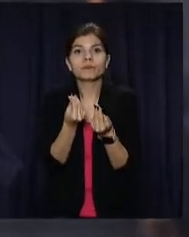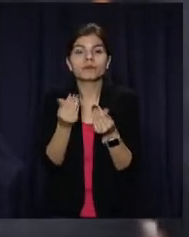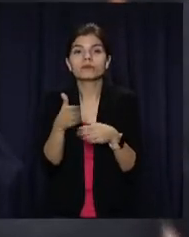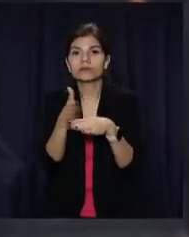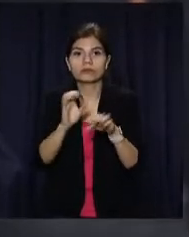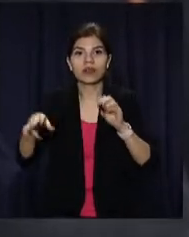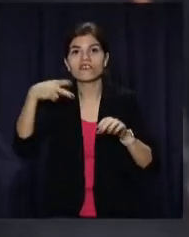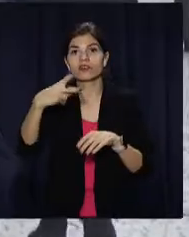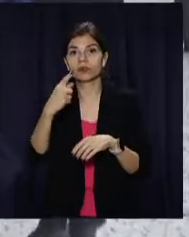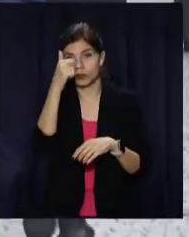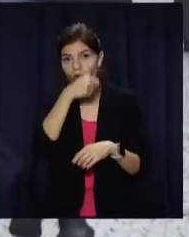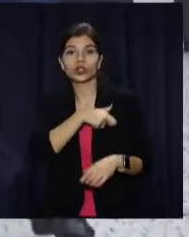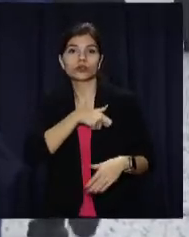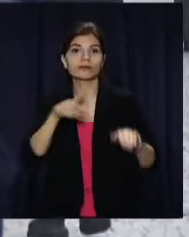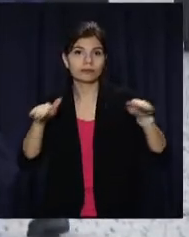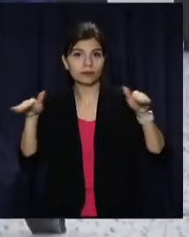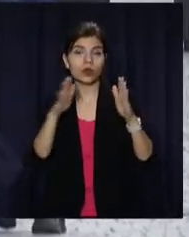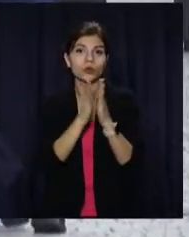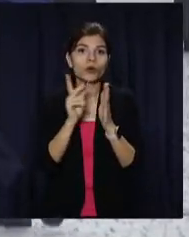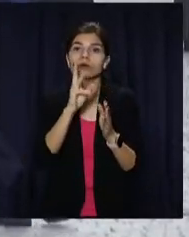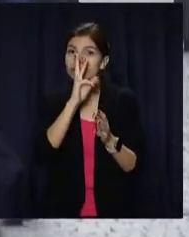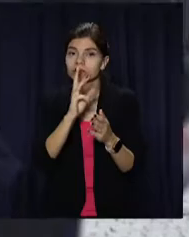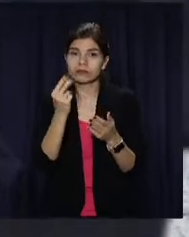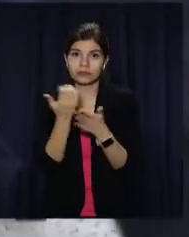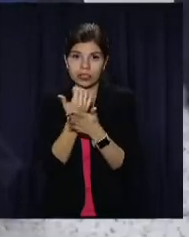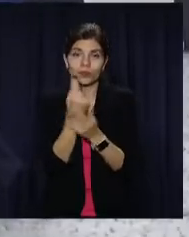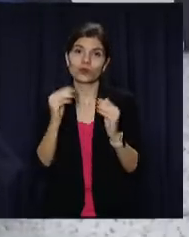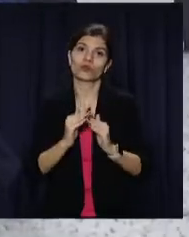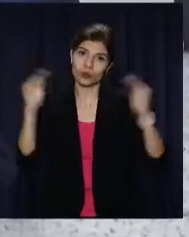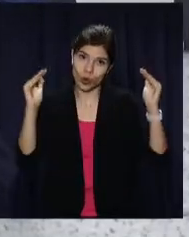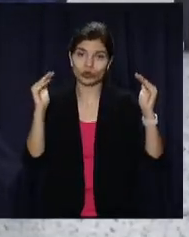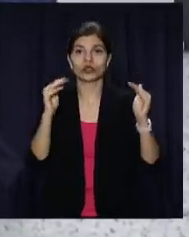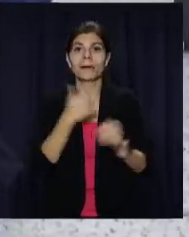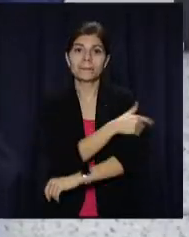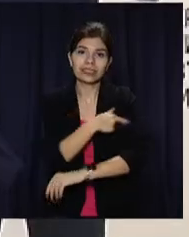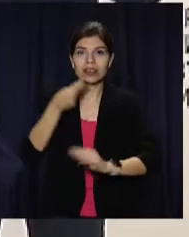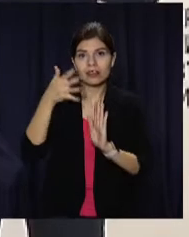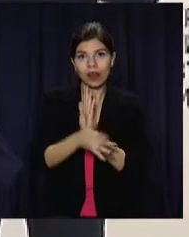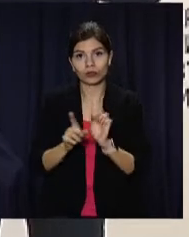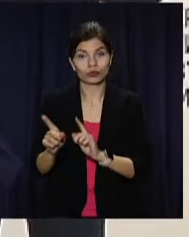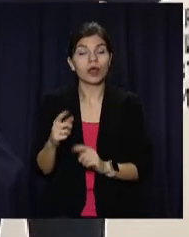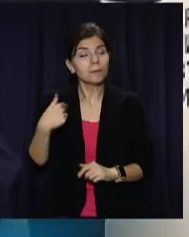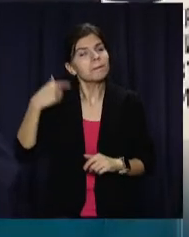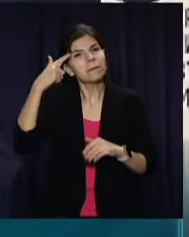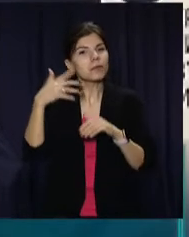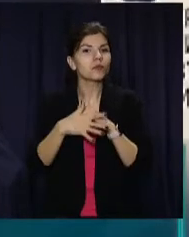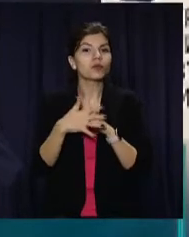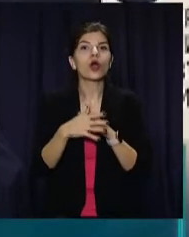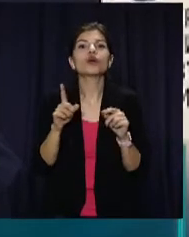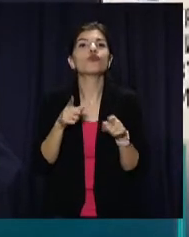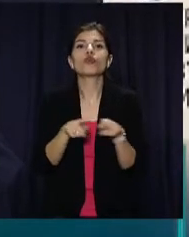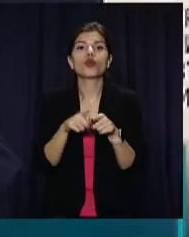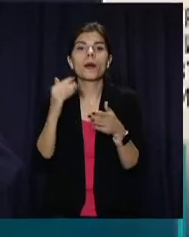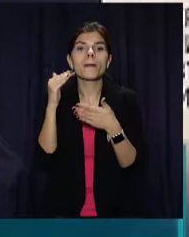рік. Тож закликав депутатів подбати про заробітну плату медиків і збільшення видатків на медицину. В моєму розумінні, що таке